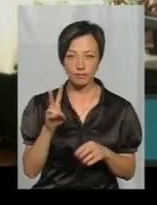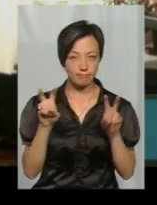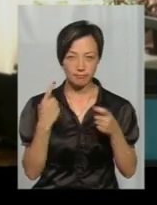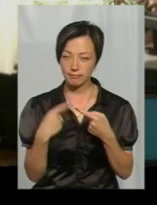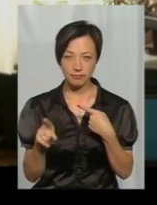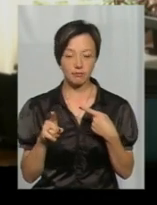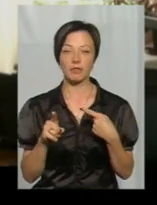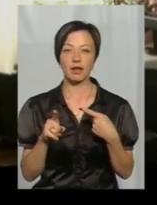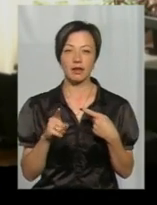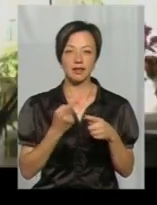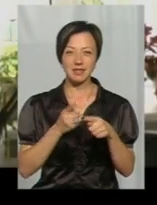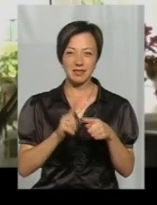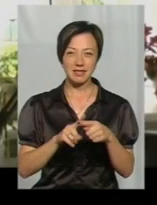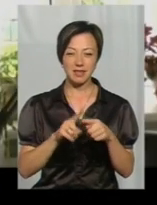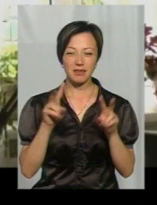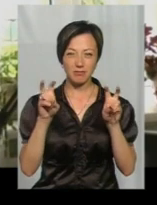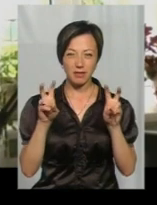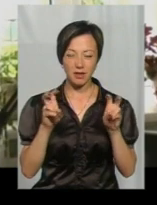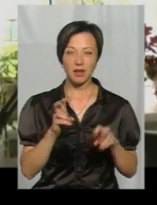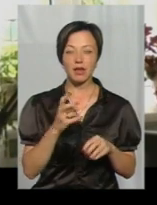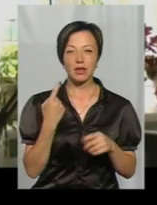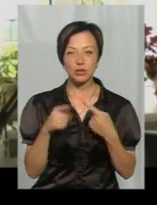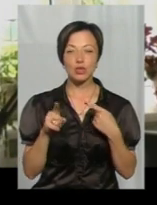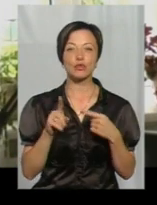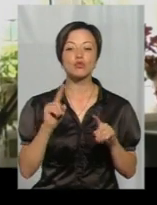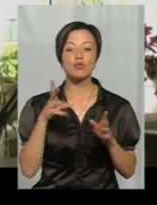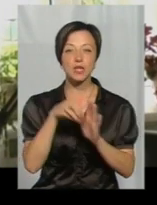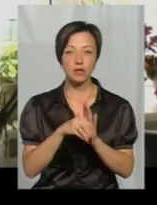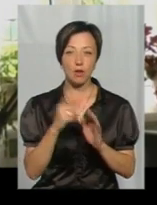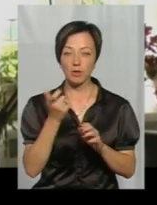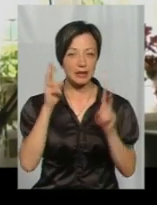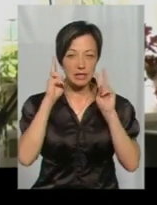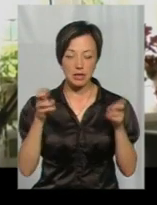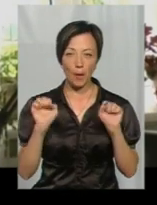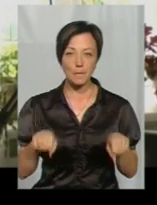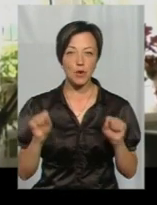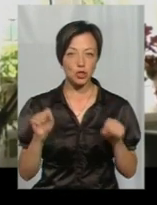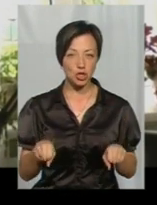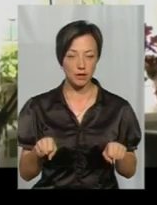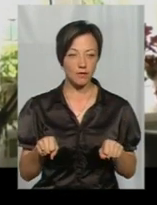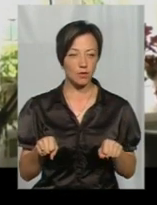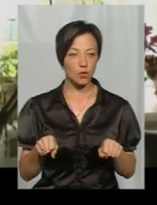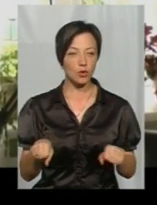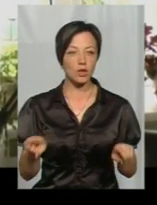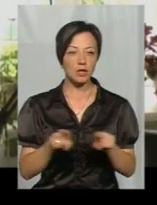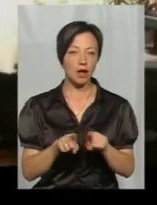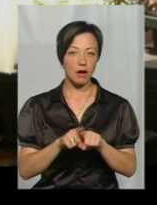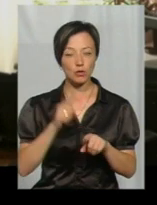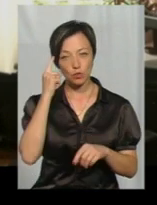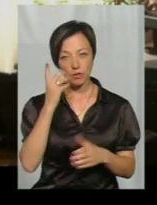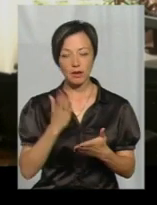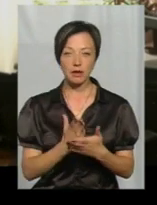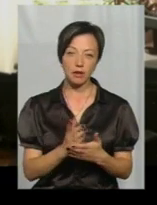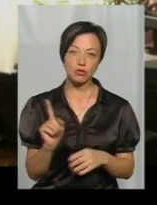це жужелиця волосиста. Чому вона заселила господарство, не знаю. Можливо, таке міркування є,